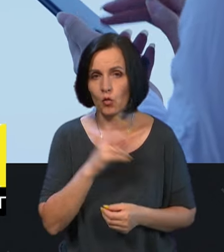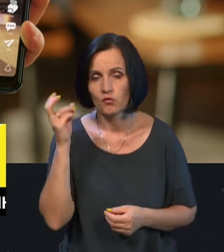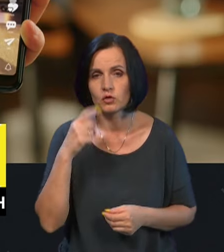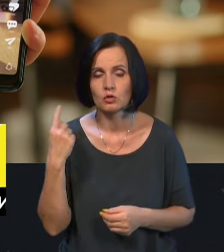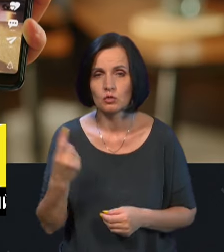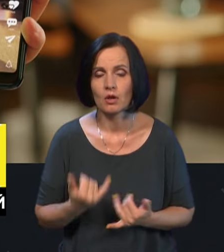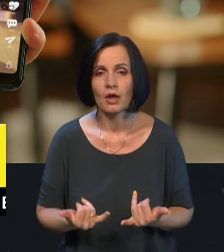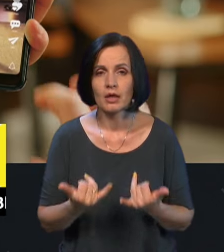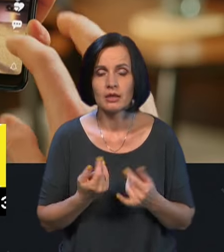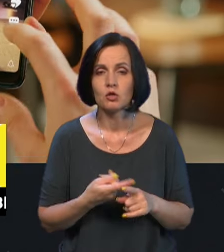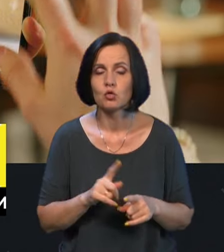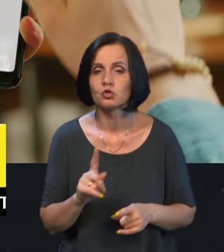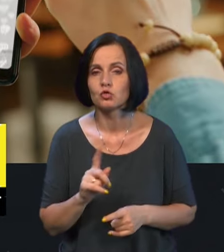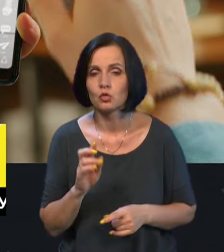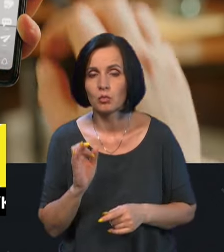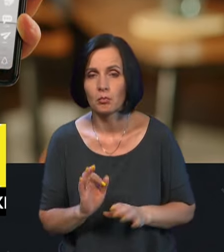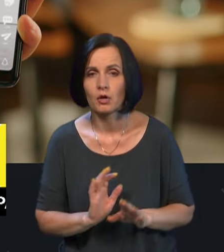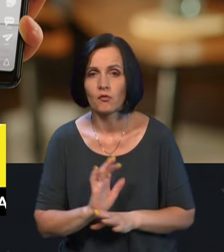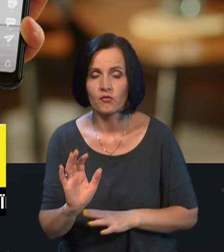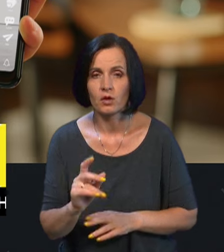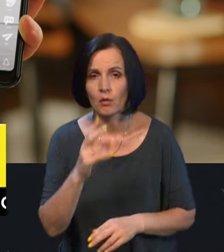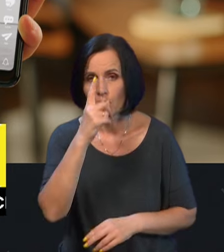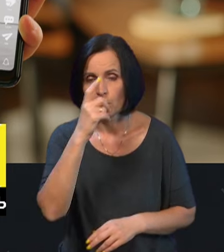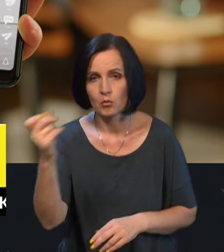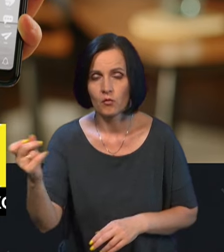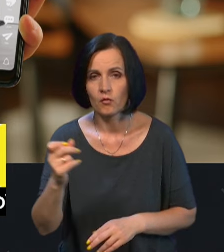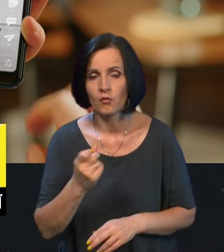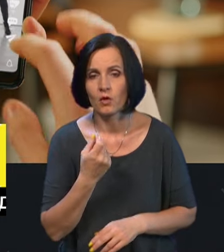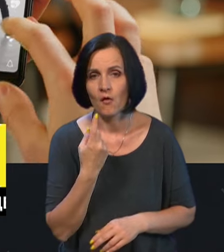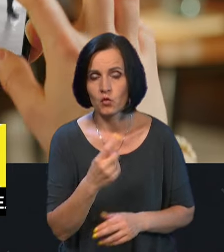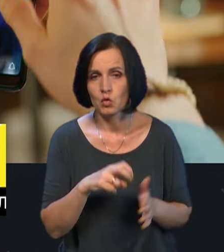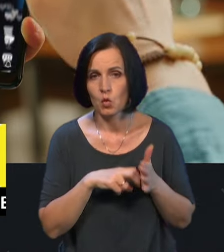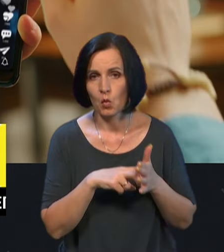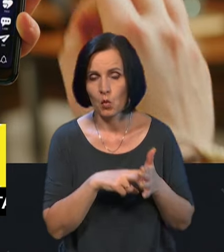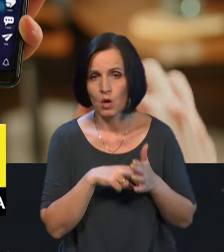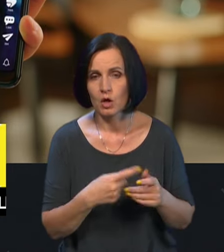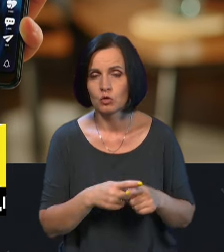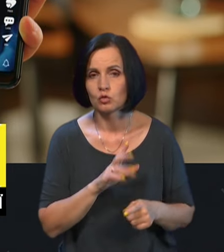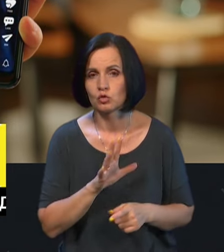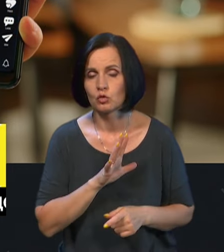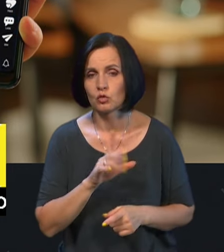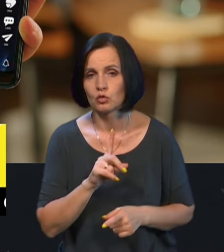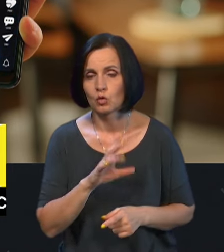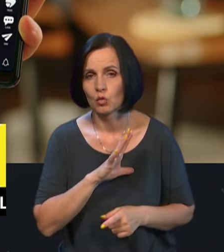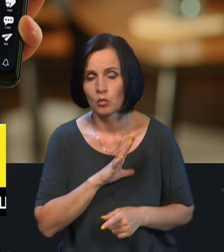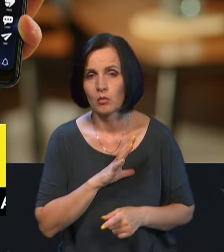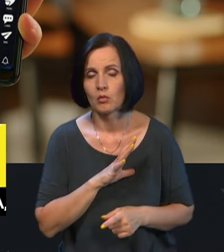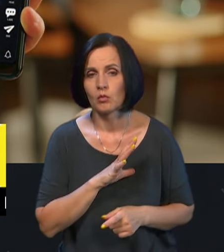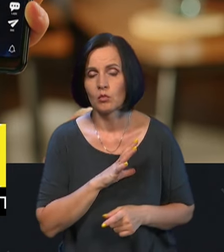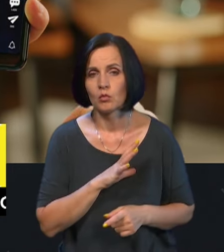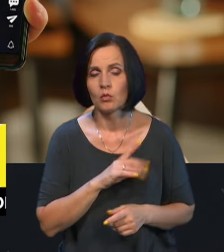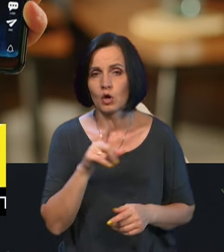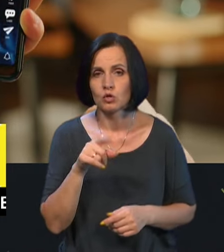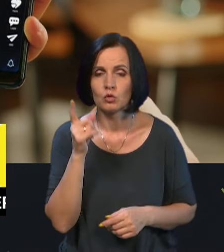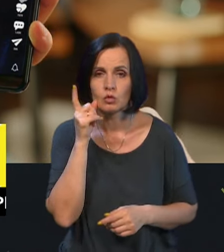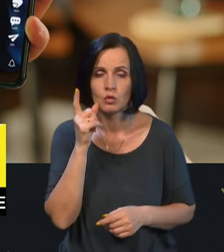і для того, щоб відправити повідомлення в одному з месенджерів, тому що в мене було номер телефону людини, з якої я повинен